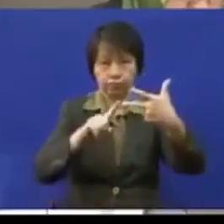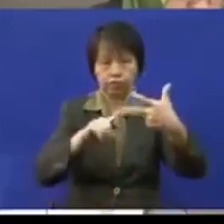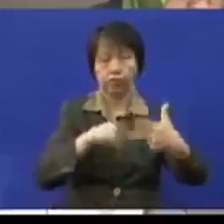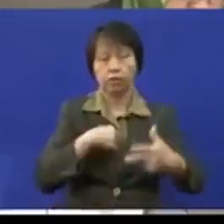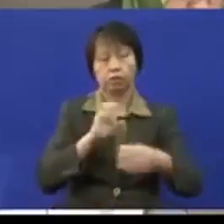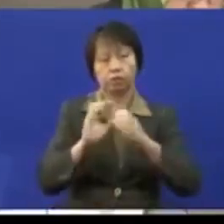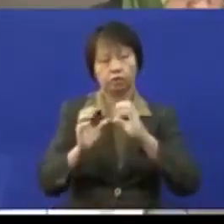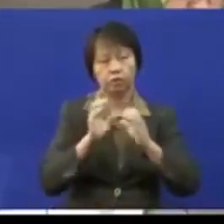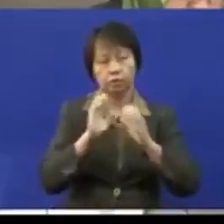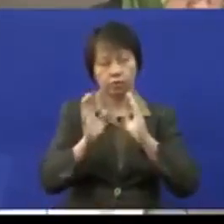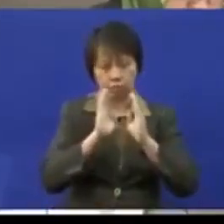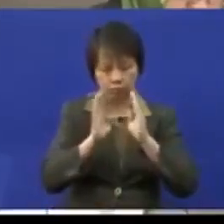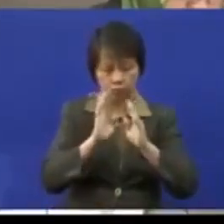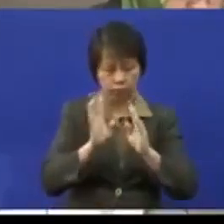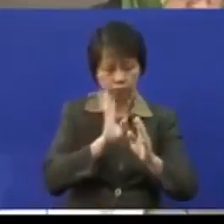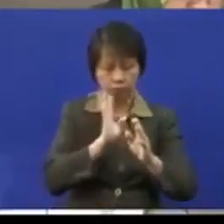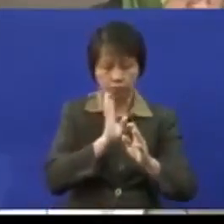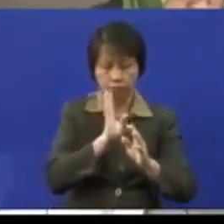konteks dalam konteks